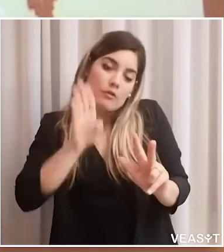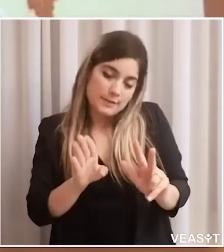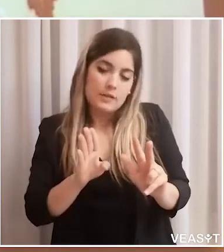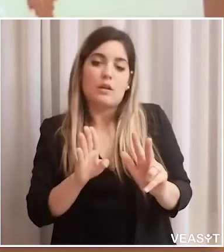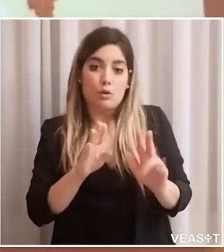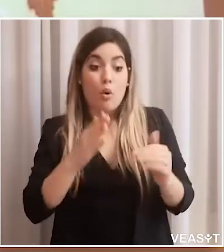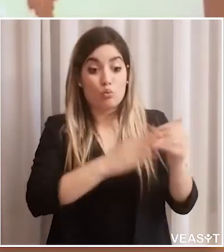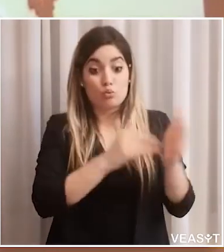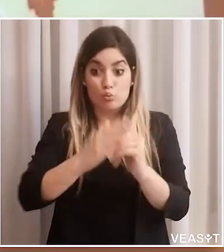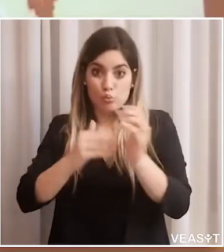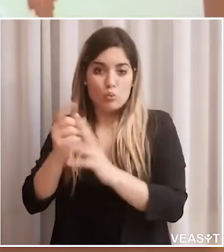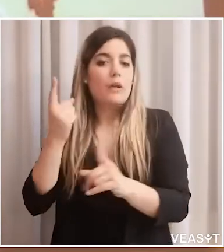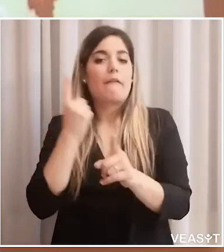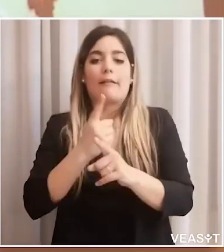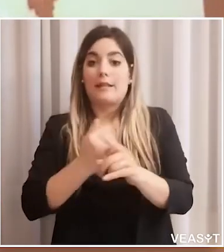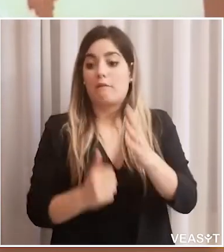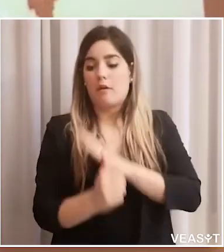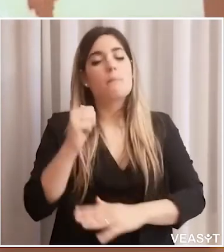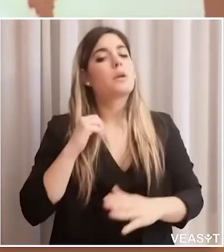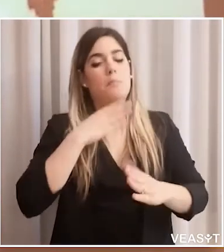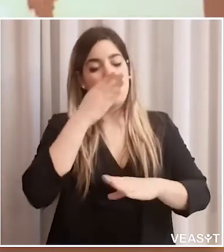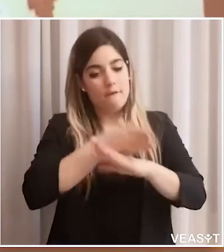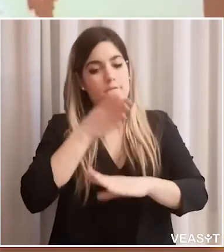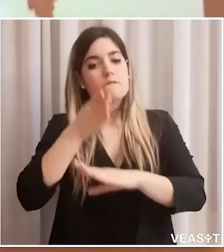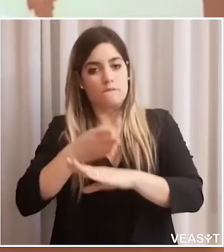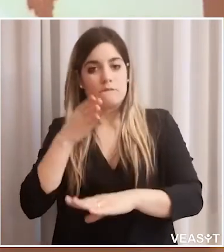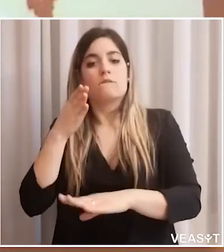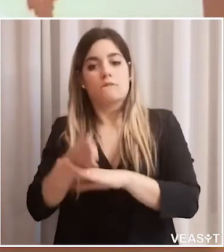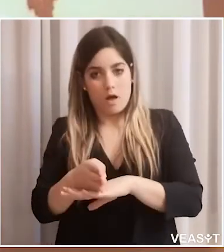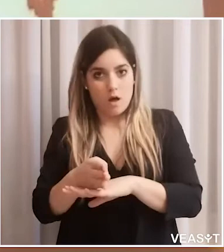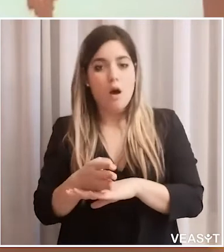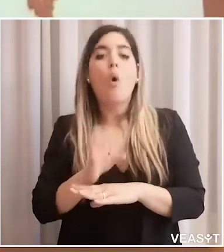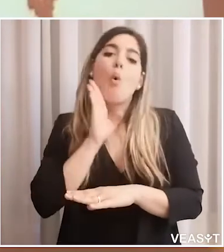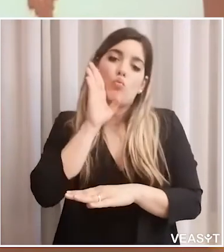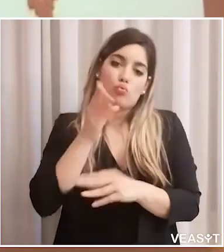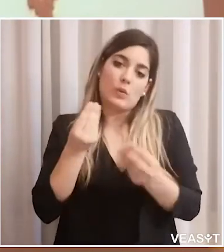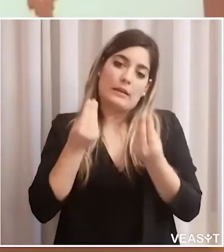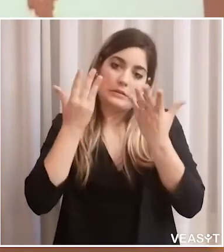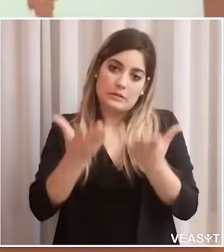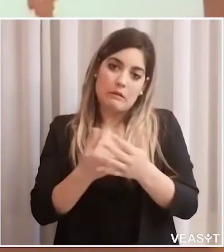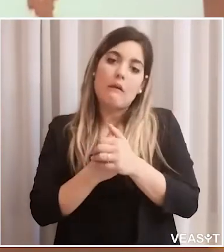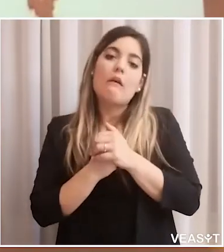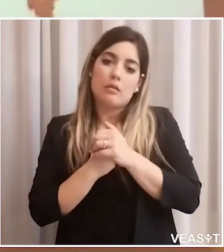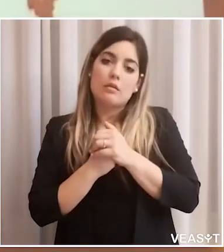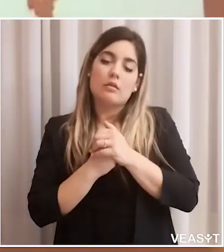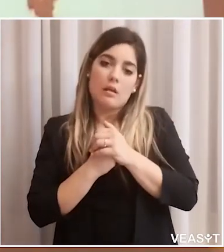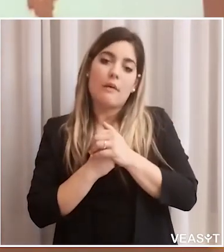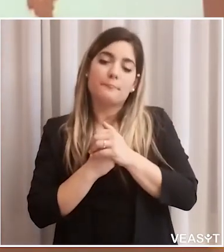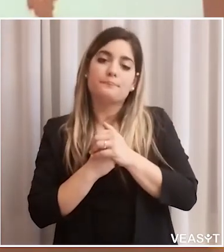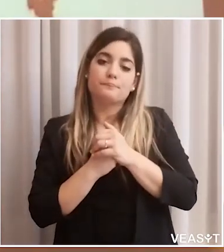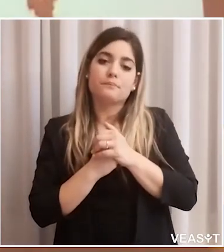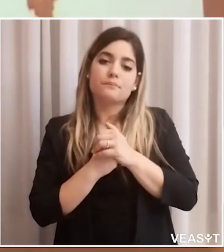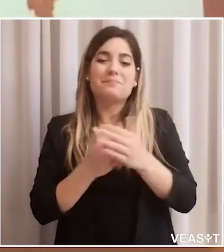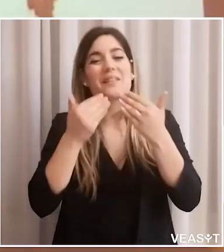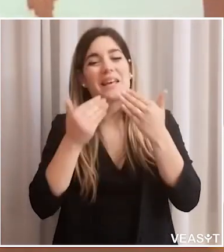noi suggeriamo altamente di fare un ferimento alle nostre strutture per meglio definire le condizioni